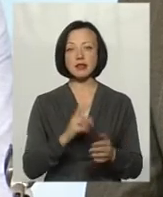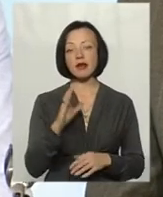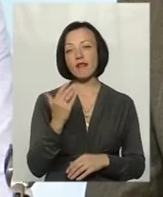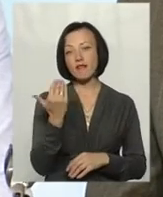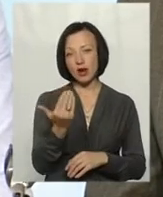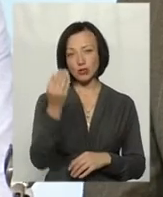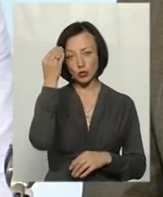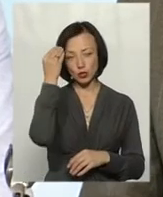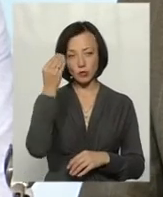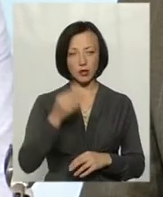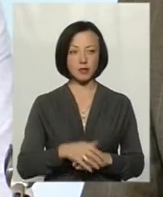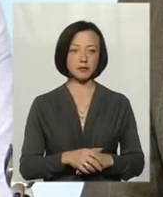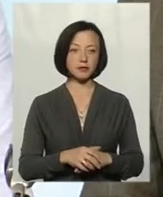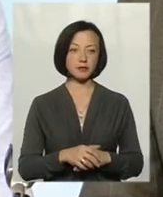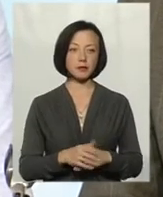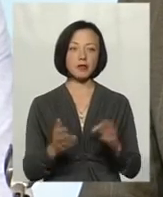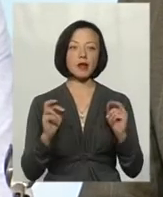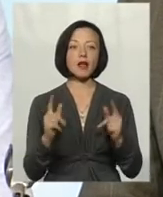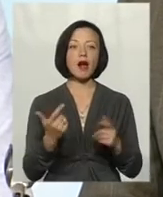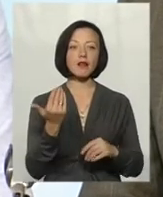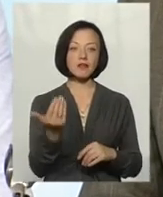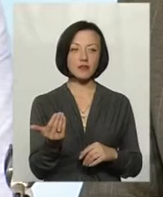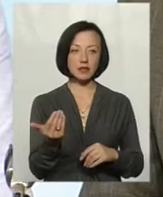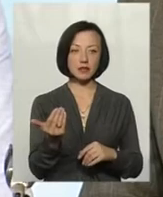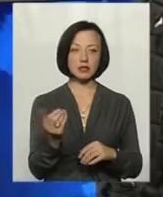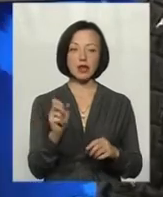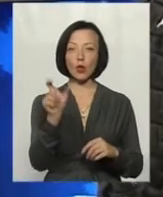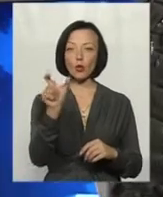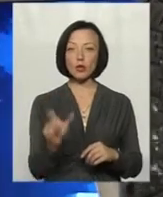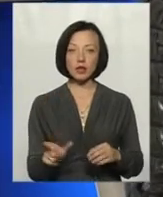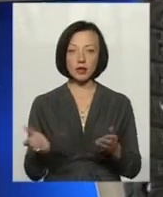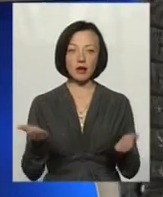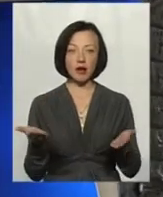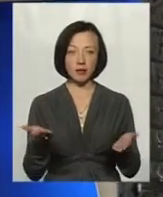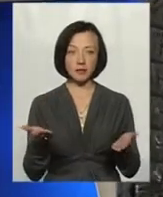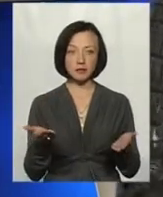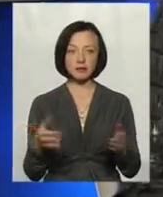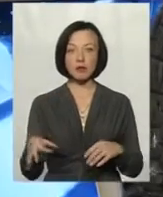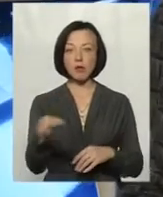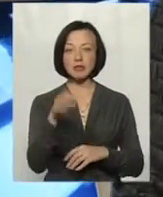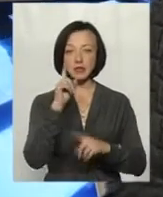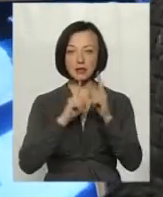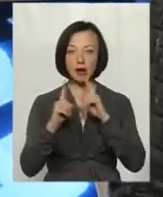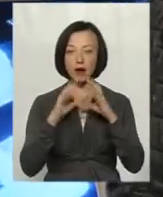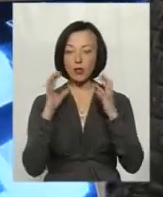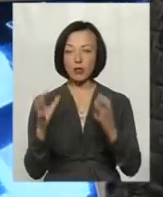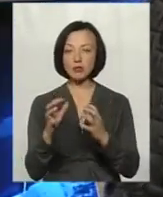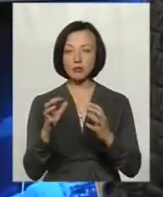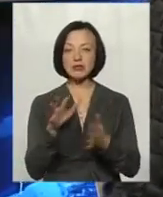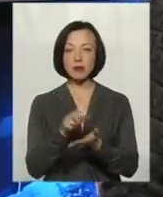'ячеславе, ваша думка. Як ви, як людина, яка в обласній раді опікується